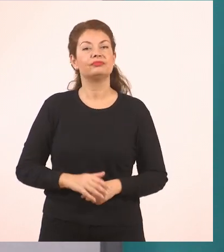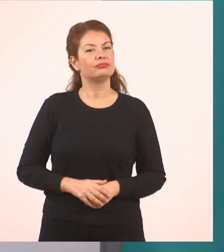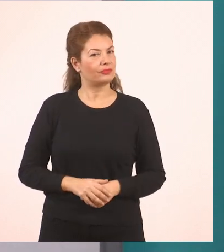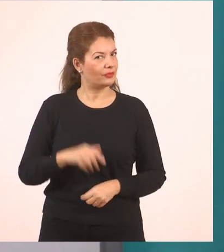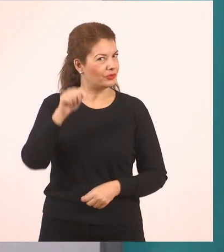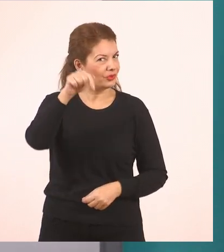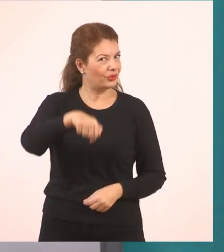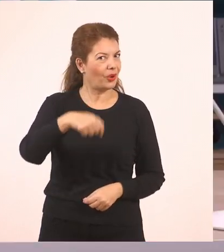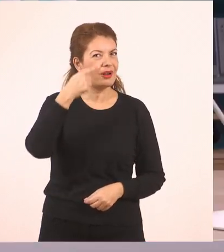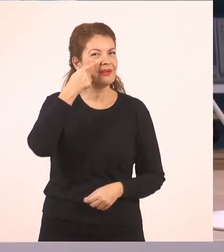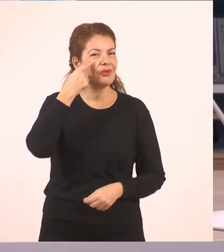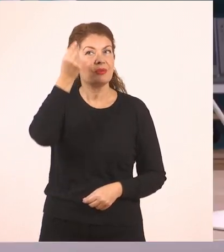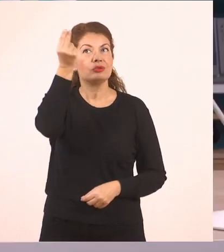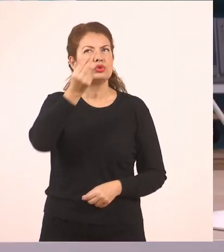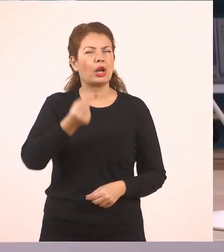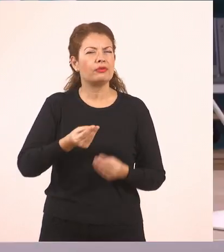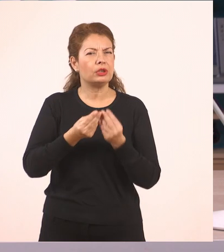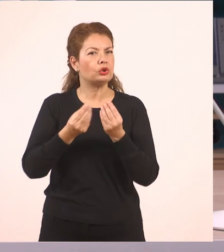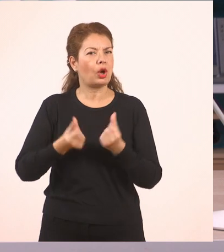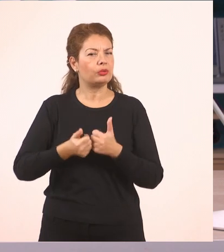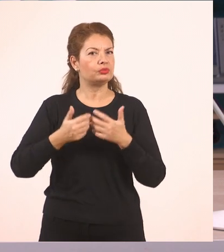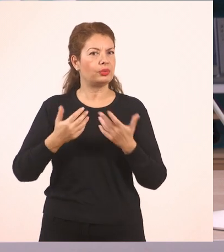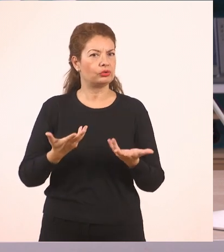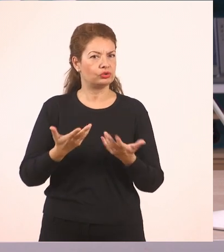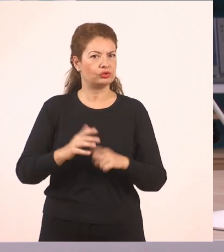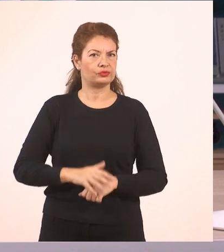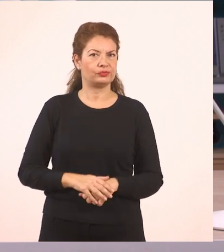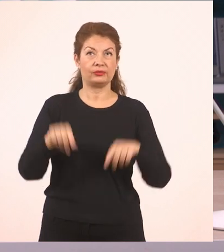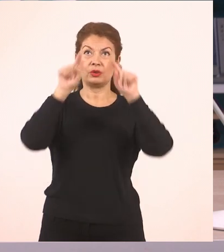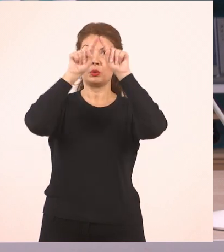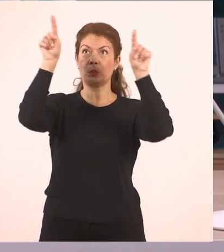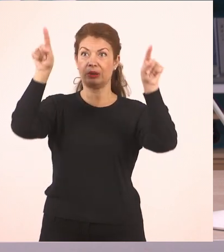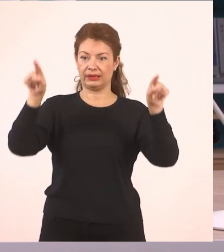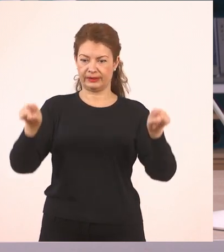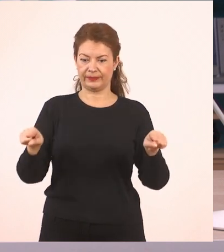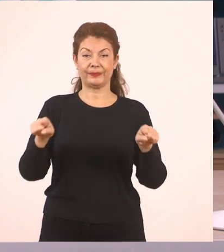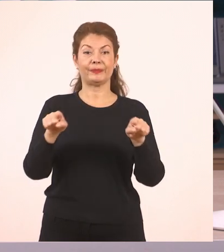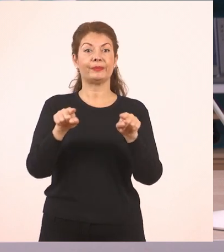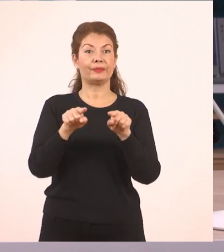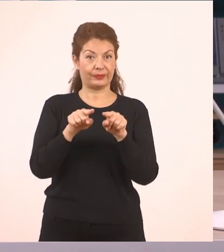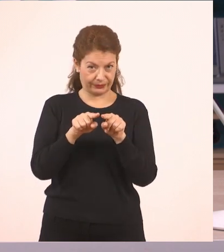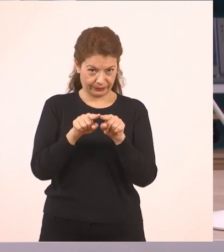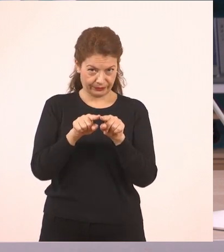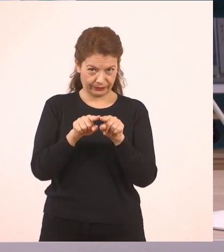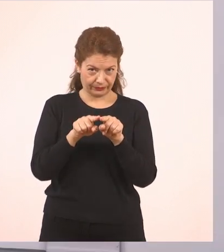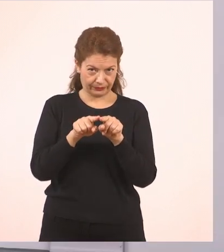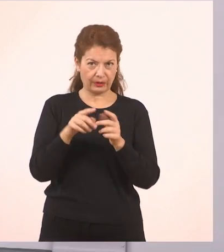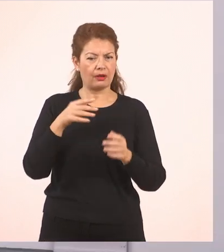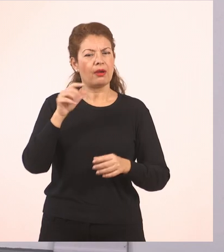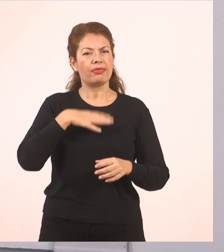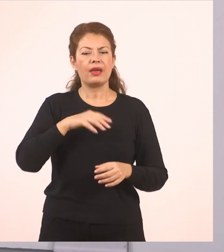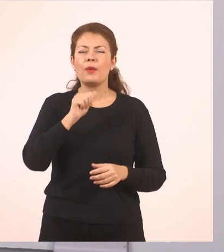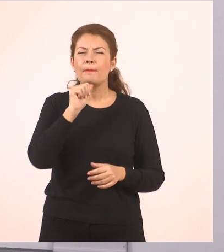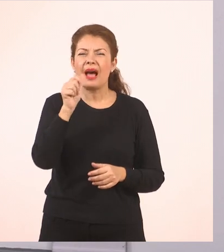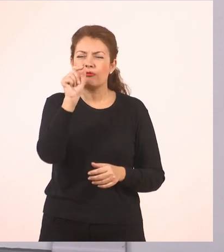πάμε να το ζωγραφίσουμε εδώ μέσα. Πόσες κουκίδες θα κάνω?